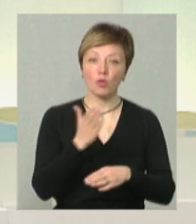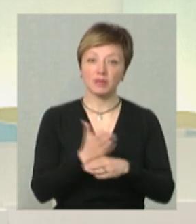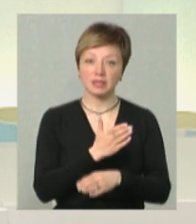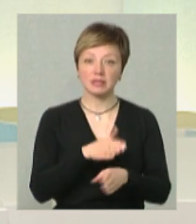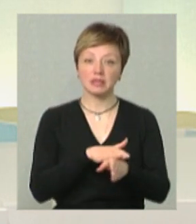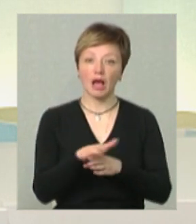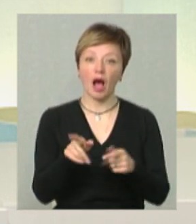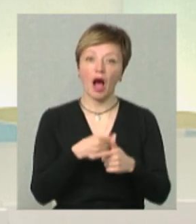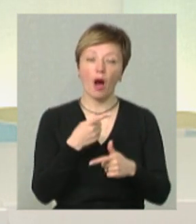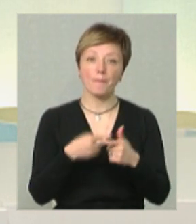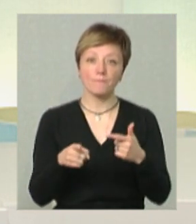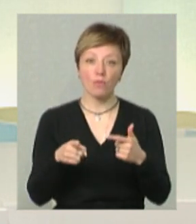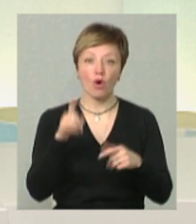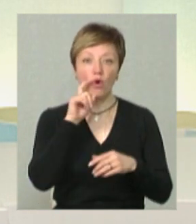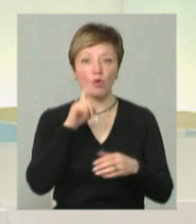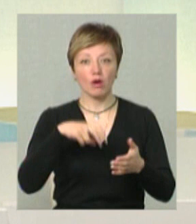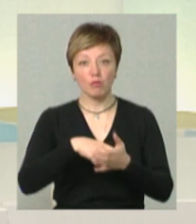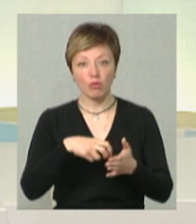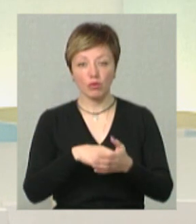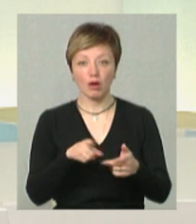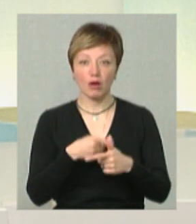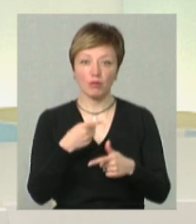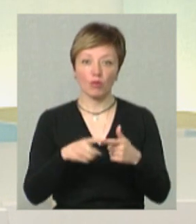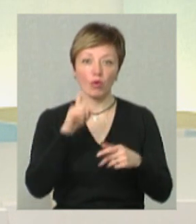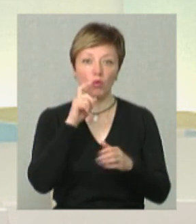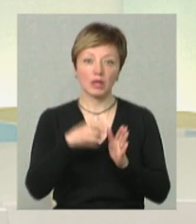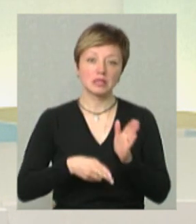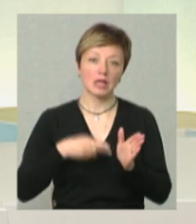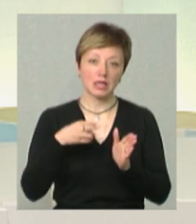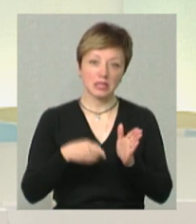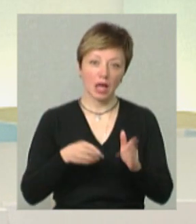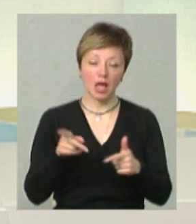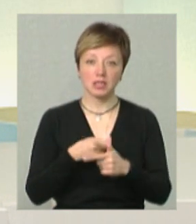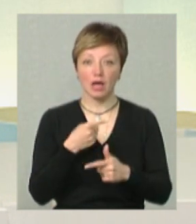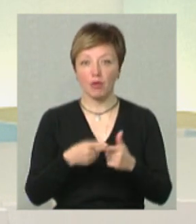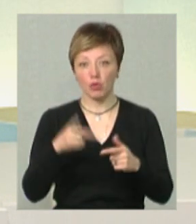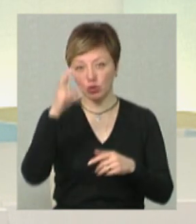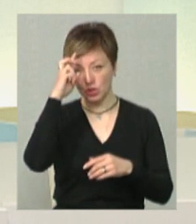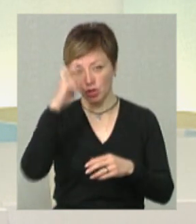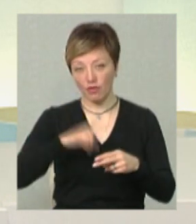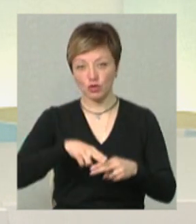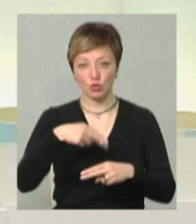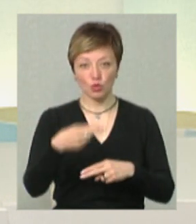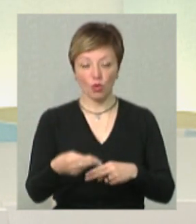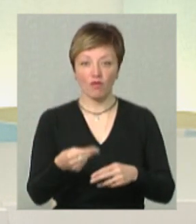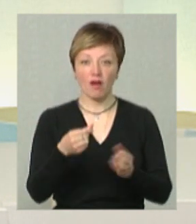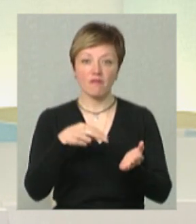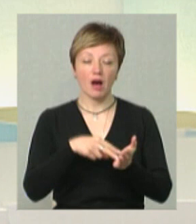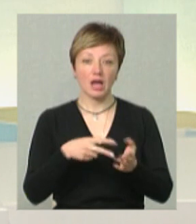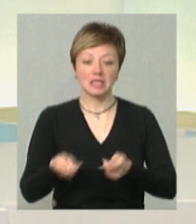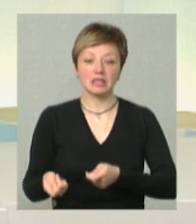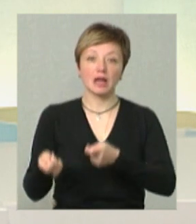здійснюються або засобами «Укрпошти», або засобами «Укрзалізниці», або держава відшкодовує вартість